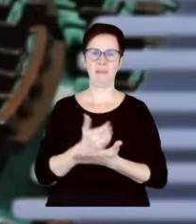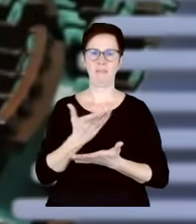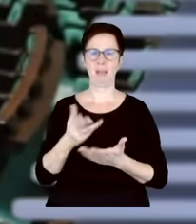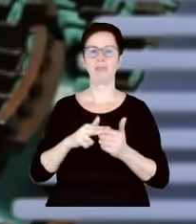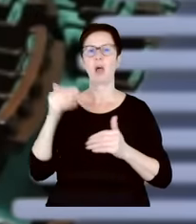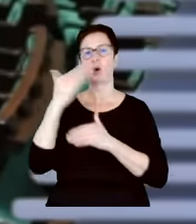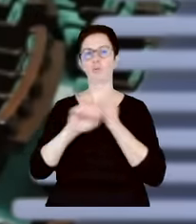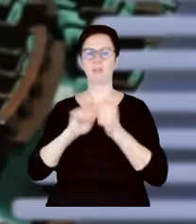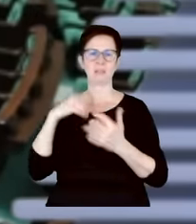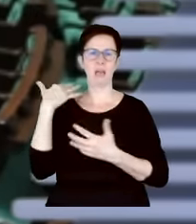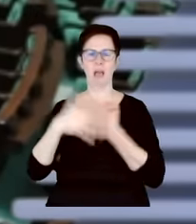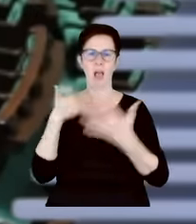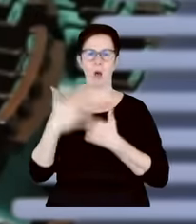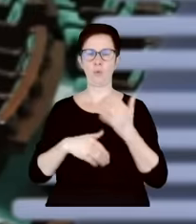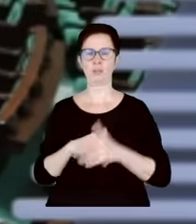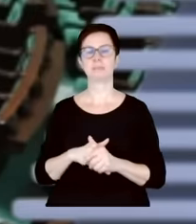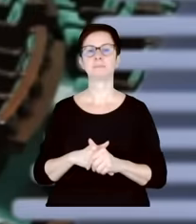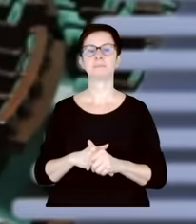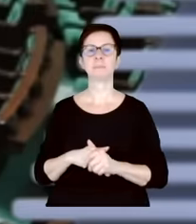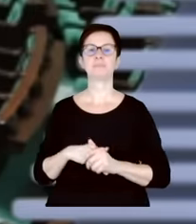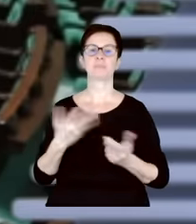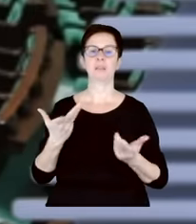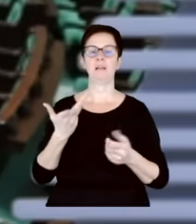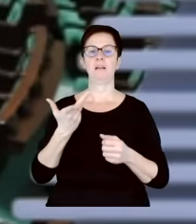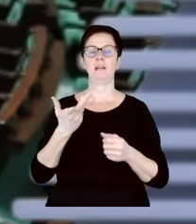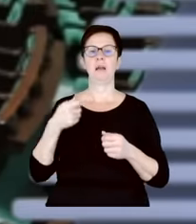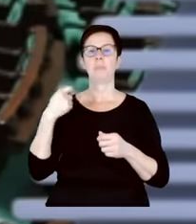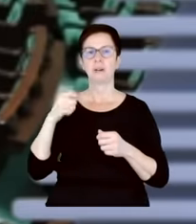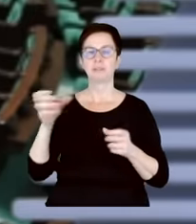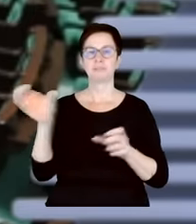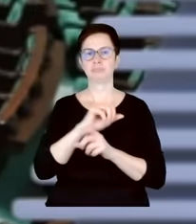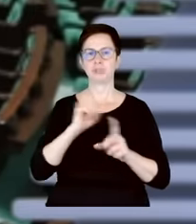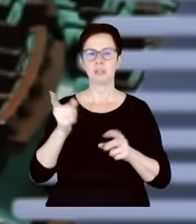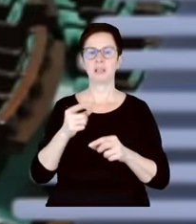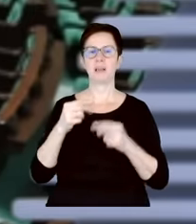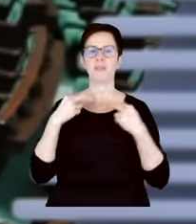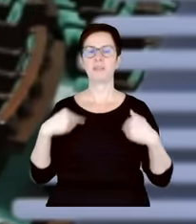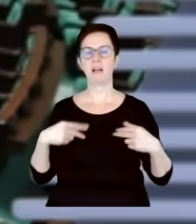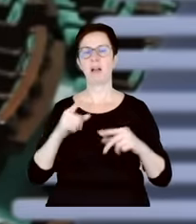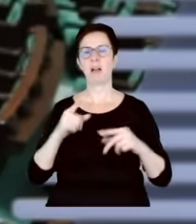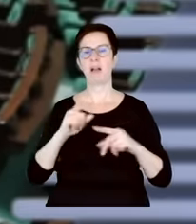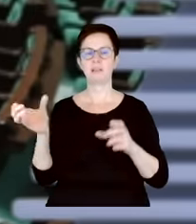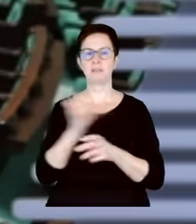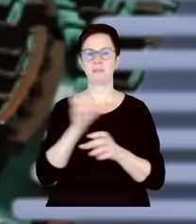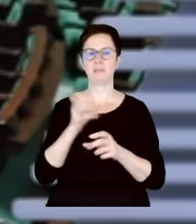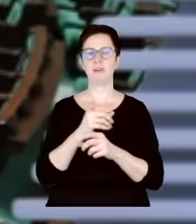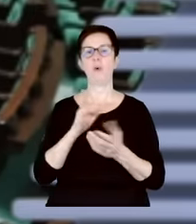Mogą wziąć się za prezesa Banku Centralnego, za prezydenta, za sędziów Trybunału Konstytucyjnego na mocy uchwał odwoływać